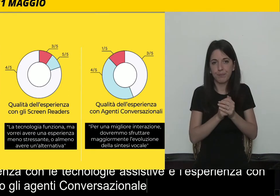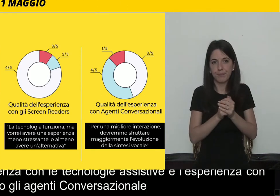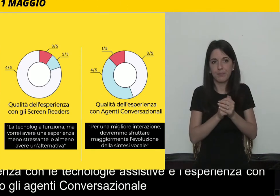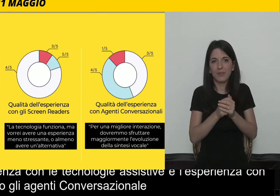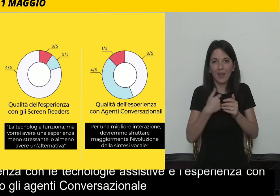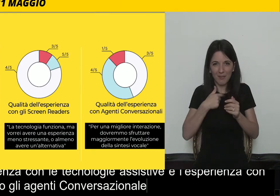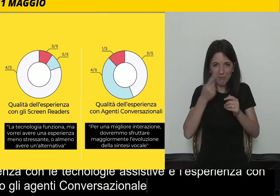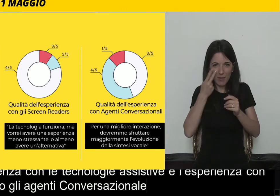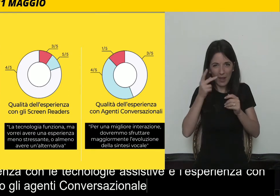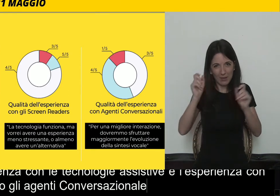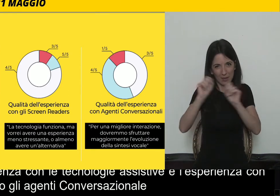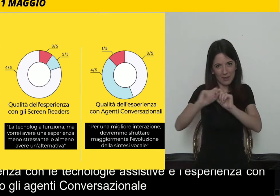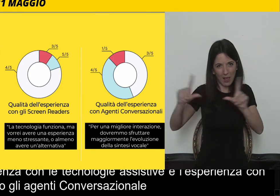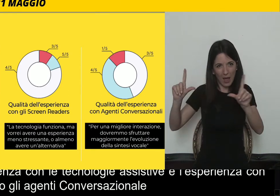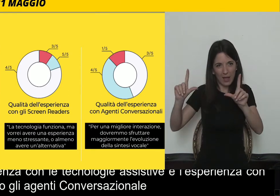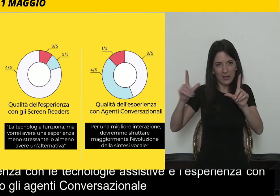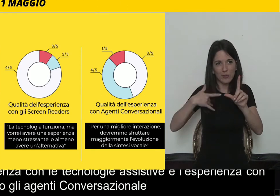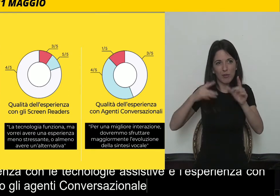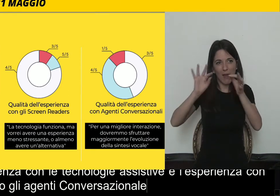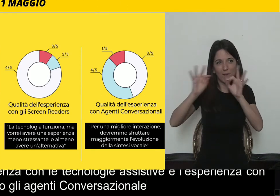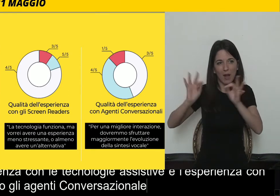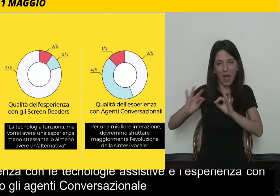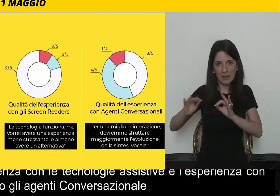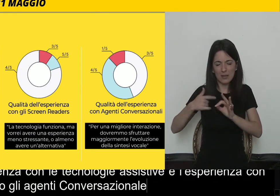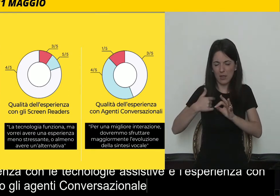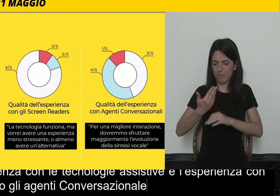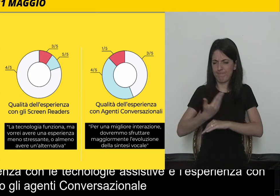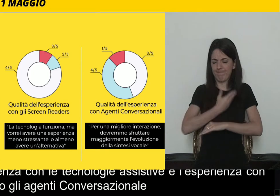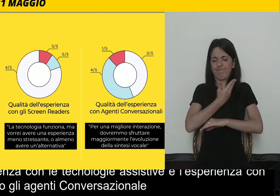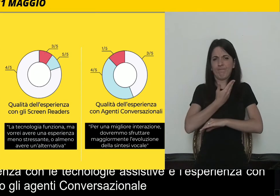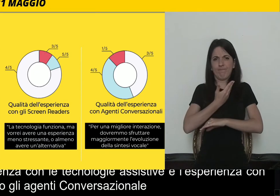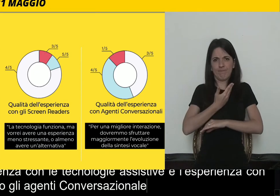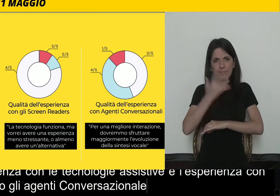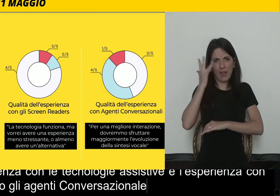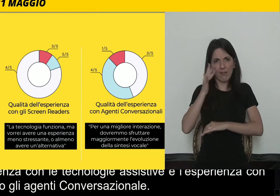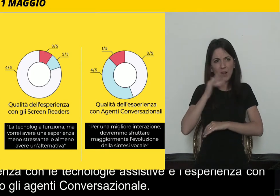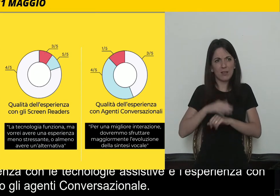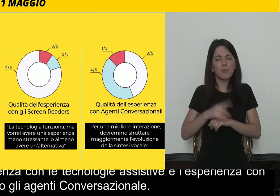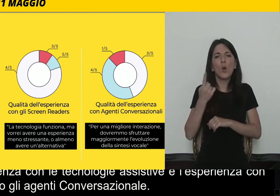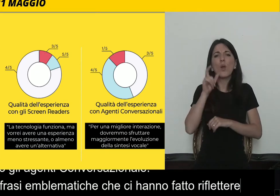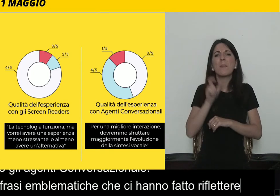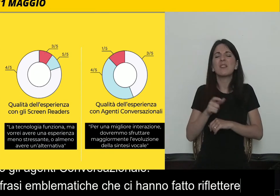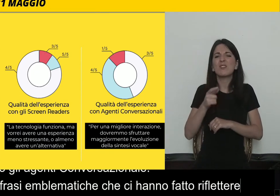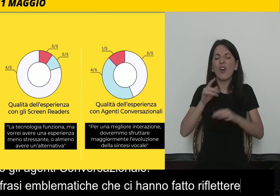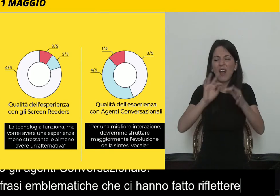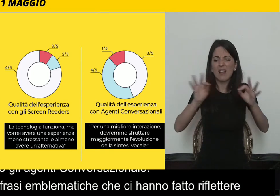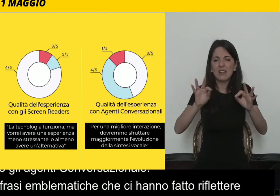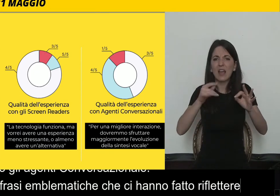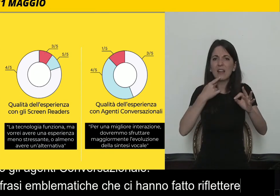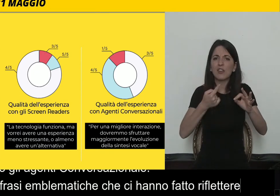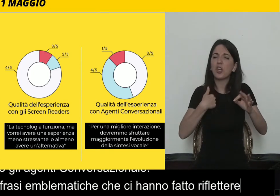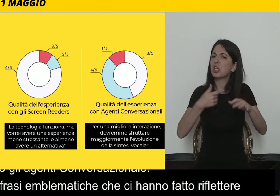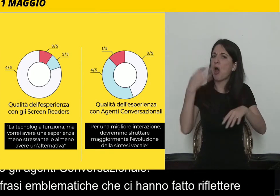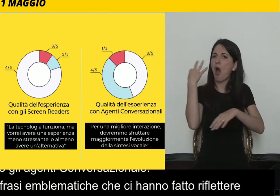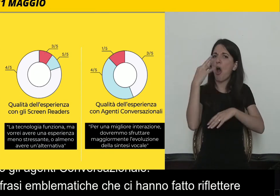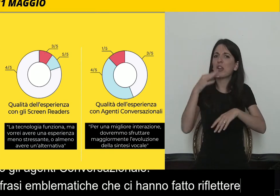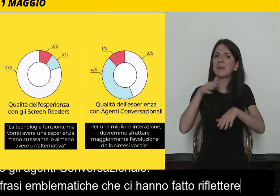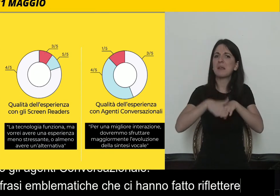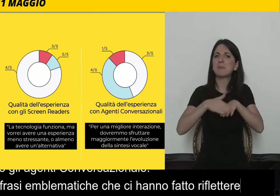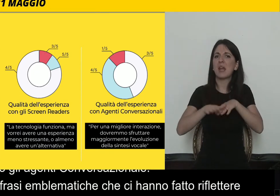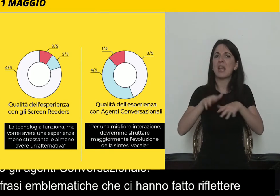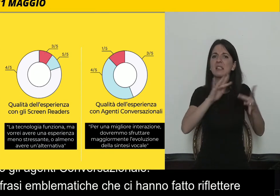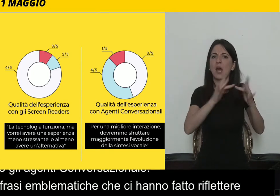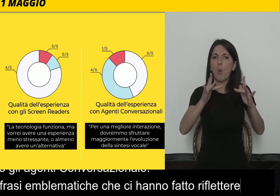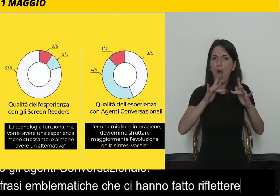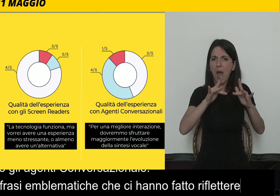emblematiche che ci hanno fatto riflettere. Le leggo. Un utente ci ha detto Ho un'ottima esperienza con la navigazione